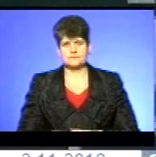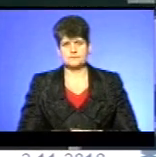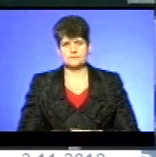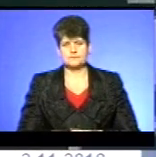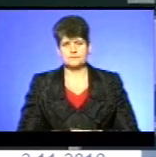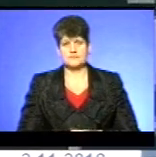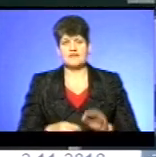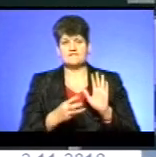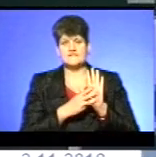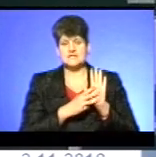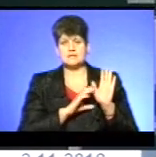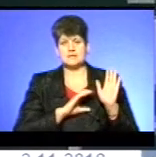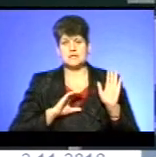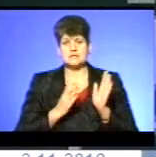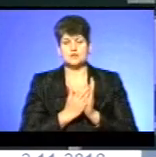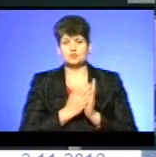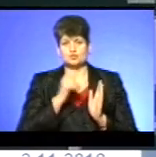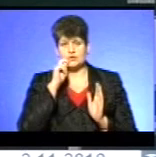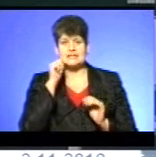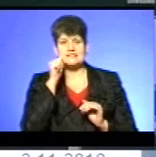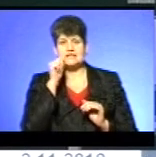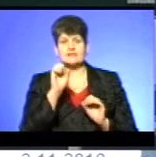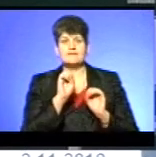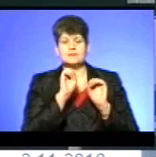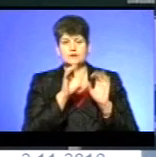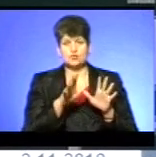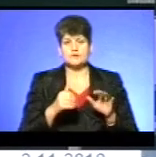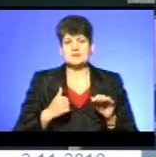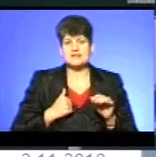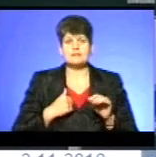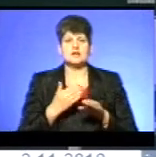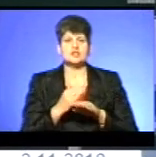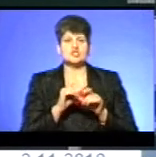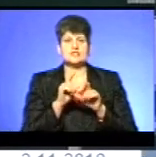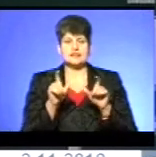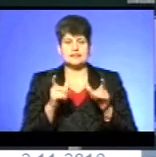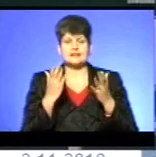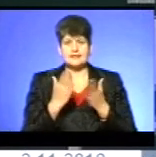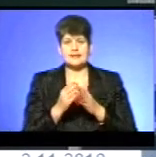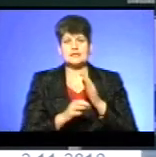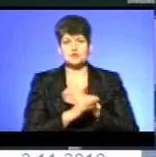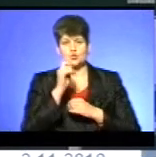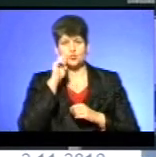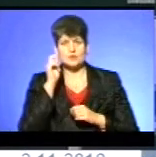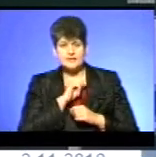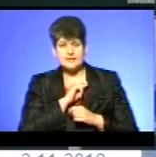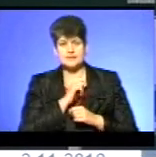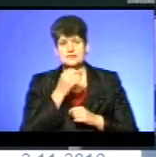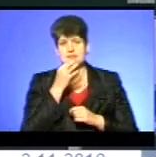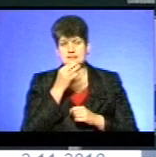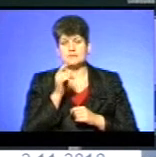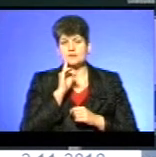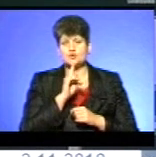Вісім медалей за службу Україні завтра передадуть бійцям частини, які перебувають на сході України. Повідомив